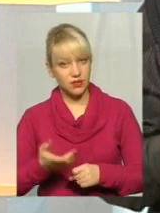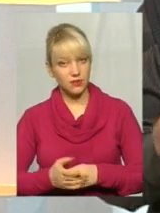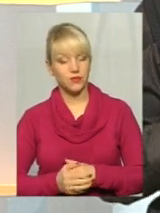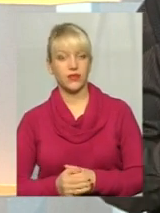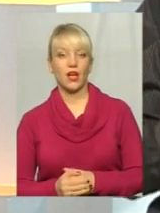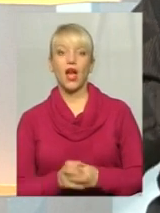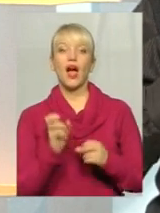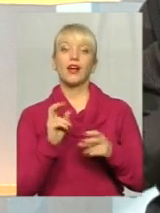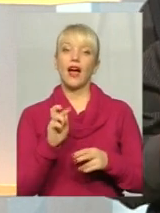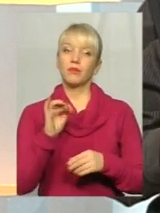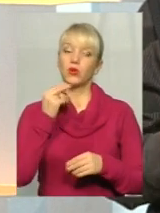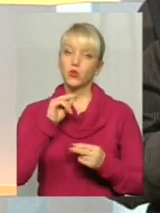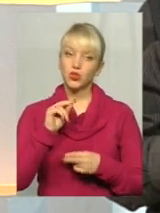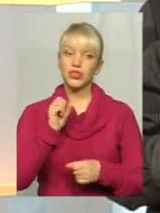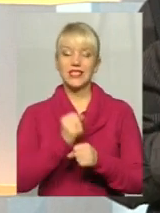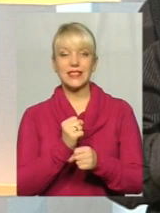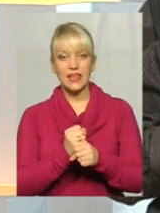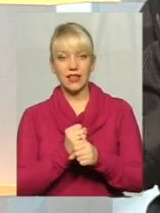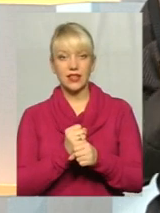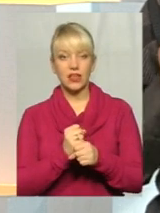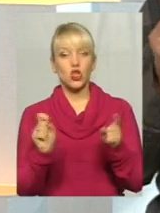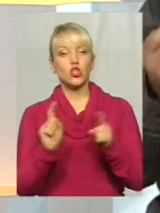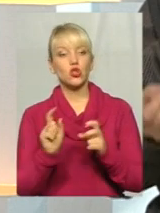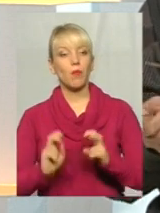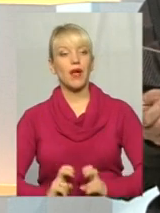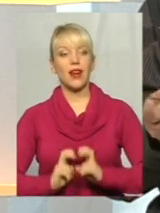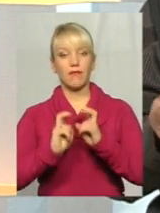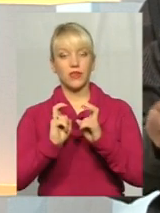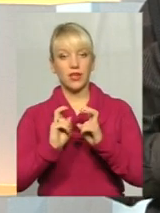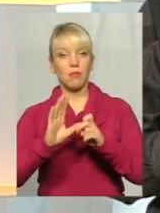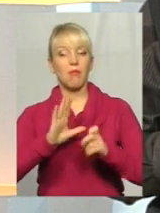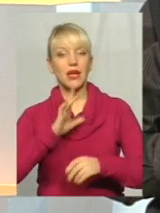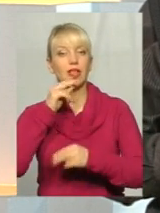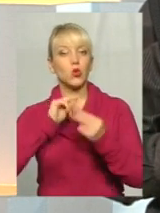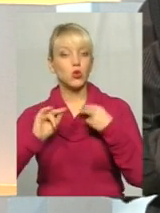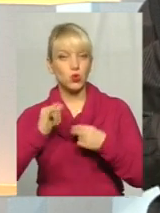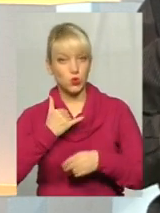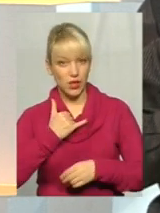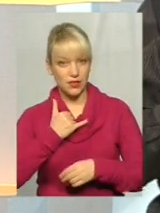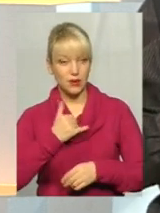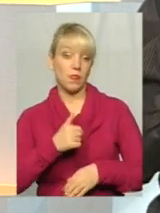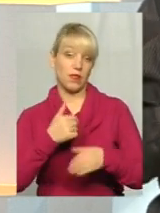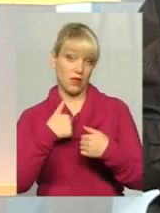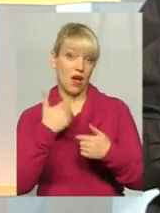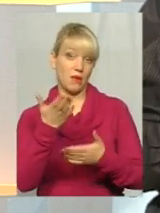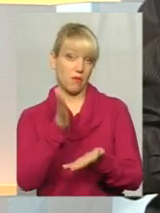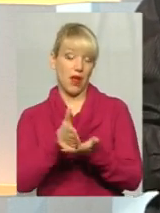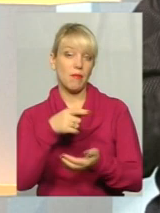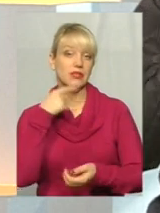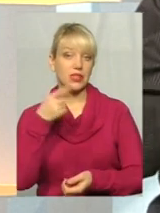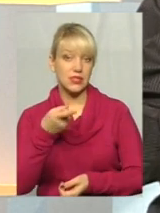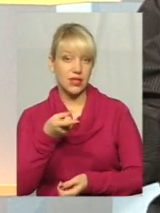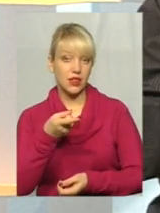як би краще зробити, щоб ліфтів були ліфтів у нас. Я їм прямо сказав,